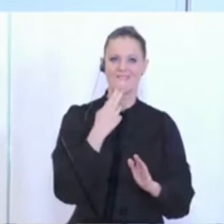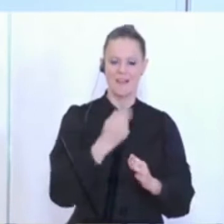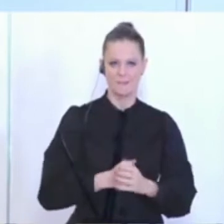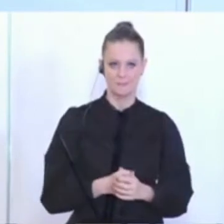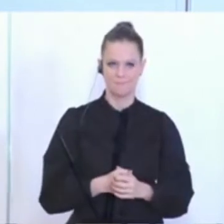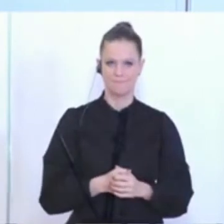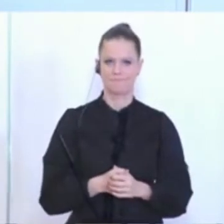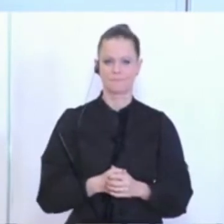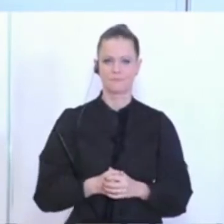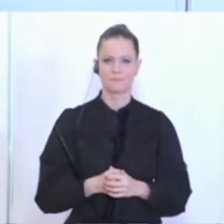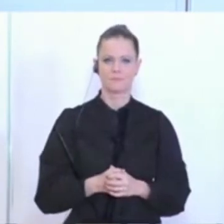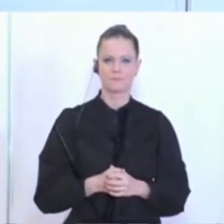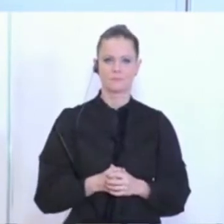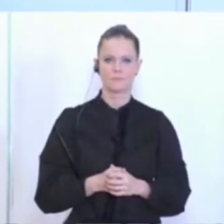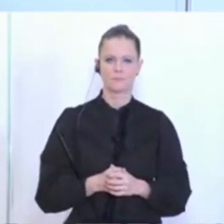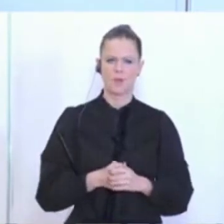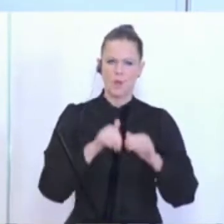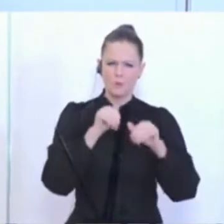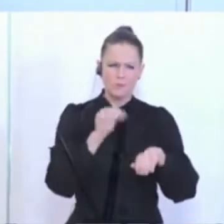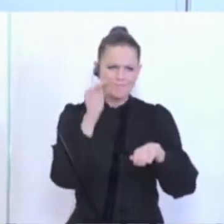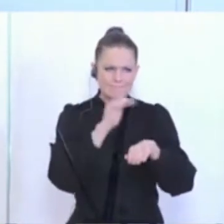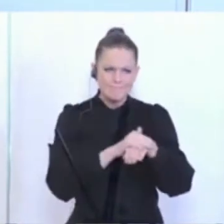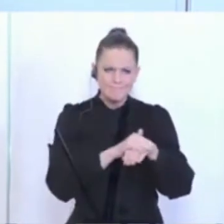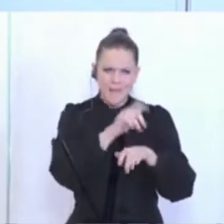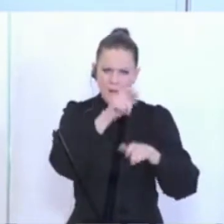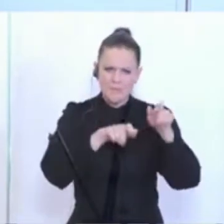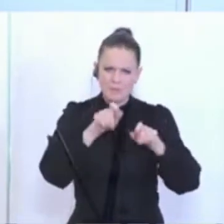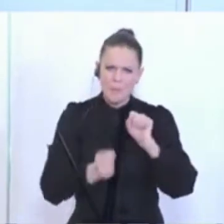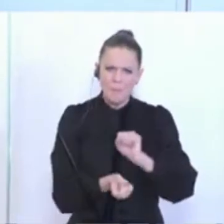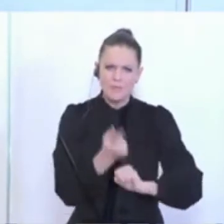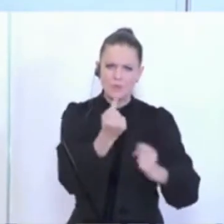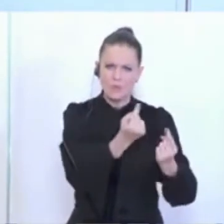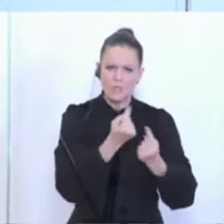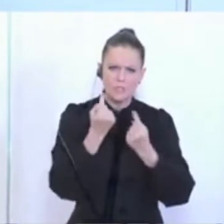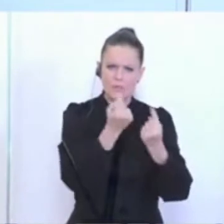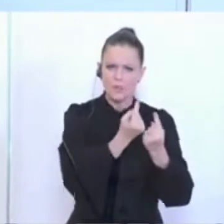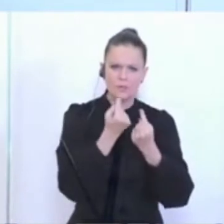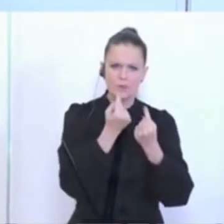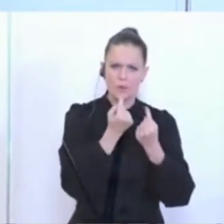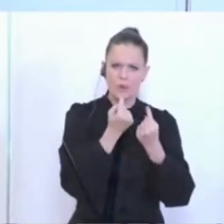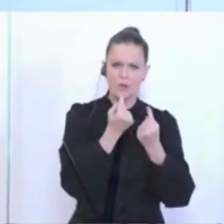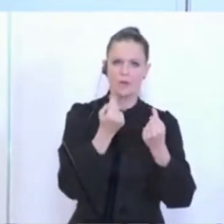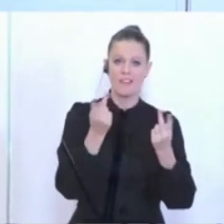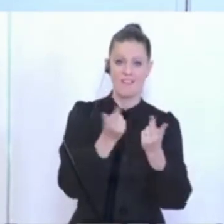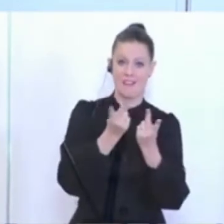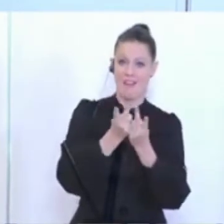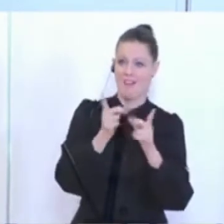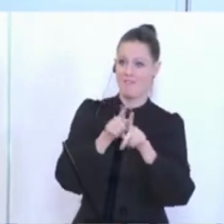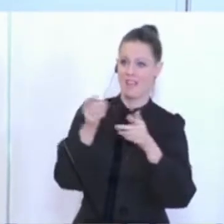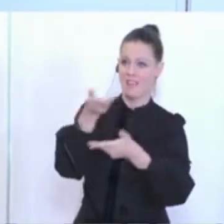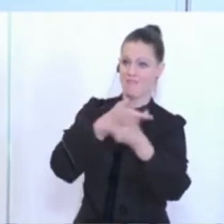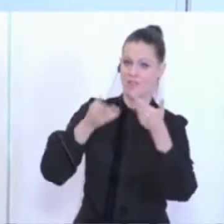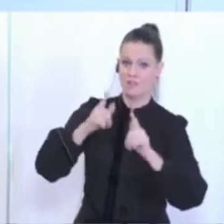2. Da muss man ja schon erkennen, dass die eine besondere Situation haben, vergleichbar durchaus mit anderen im Wirtschaftsleben stehenden,